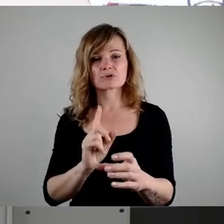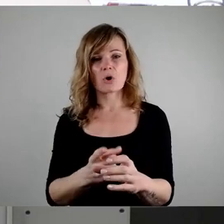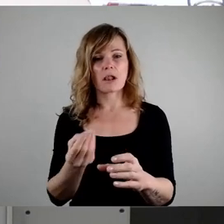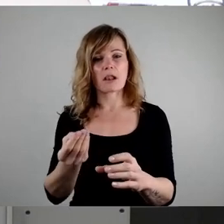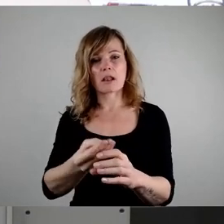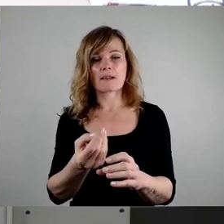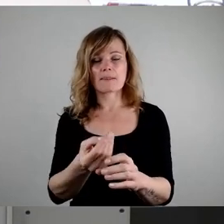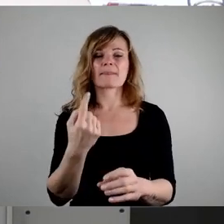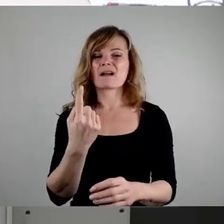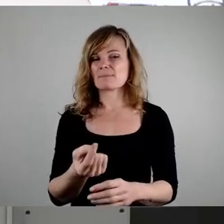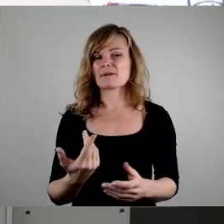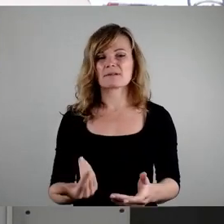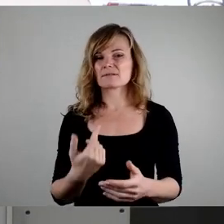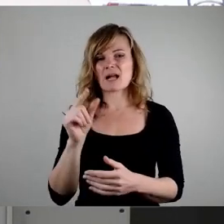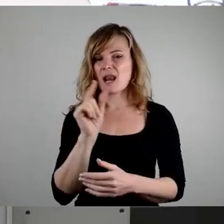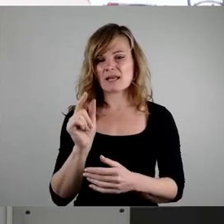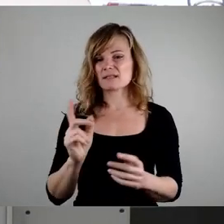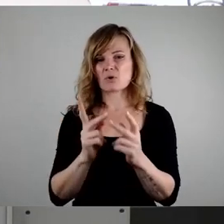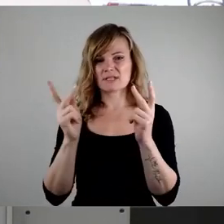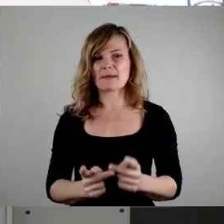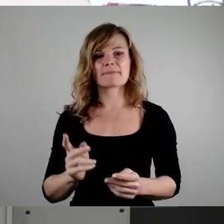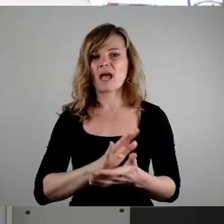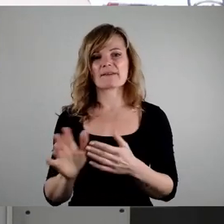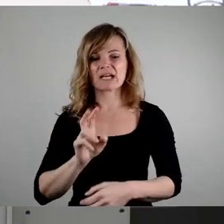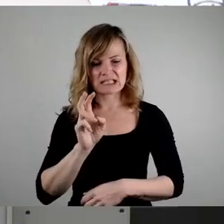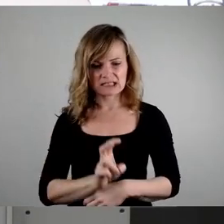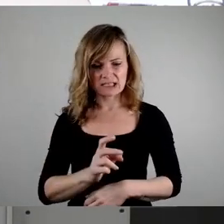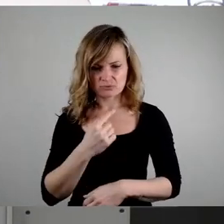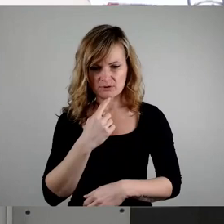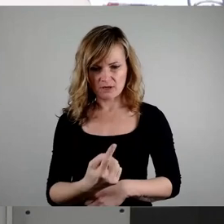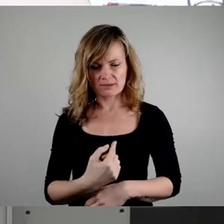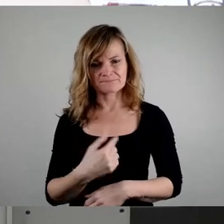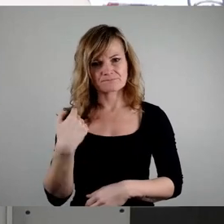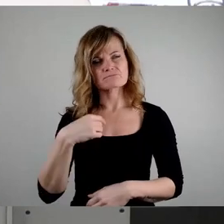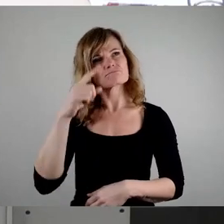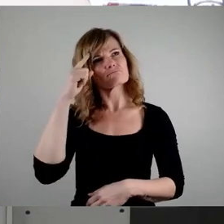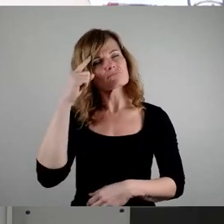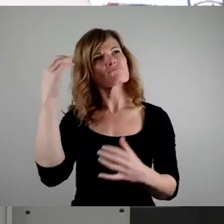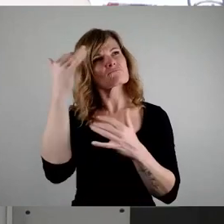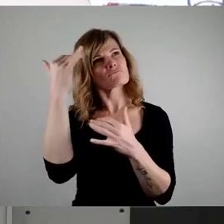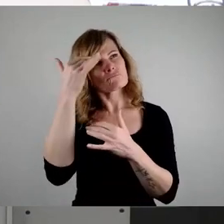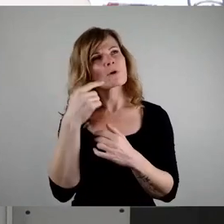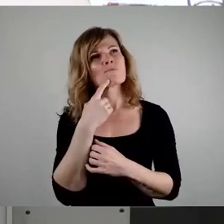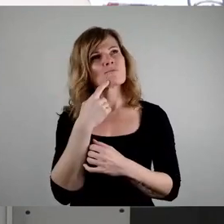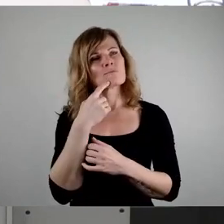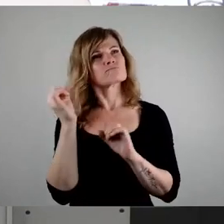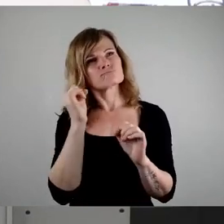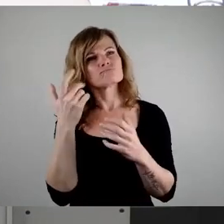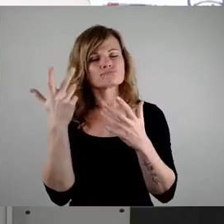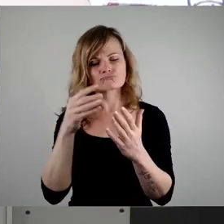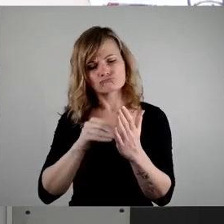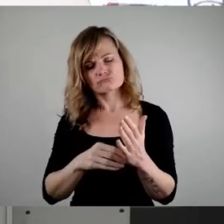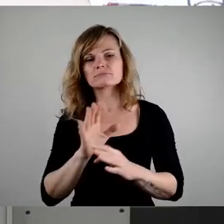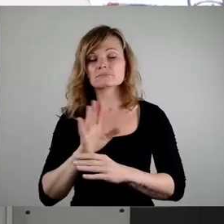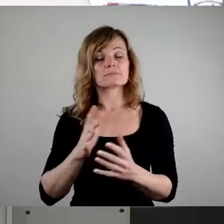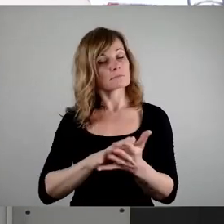Das ist allerdings kein kleines Konzept, wo man sich mal eben hinsetzt und man mal ein Brainstorming macht. Das ist richtig aufwendig. Das kostet richtig Geld. Wir reden hier